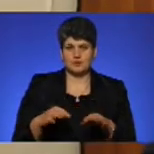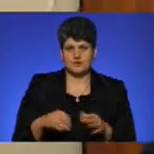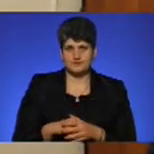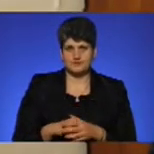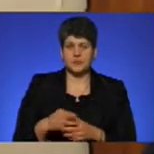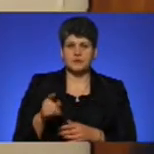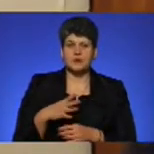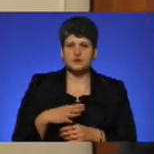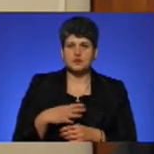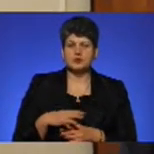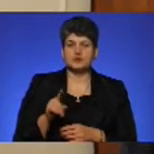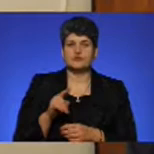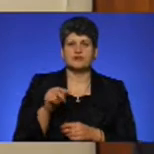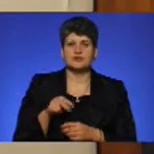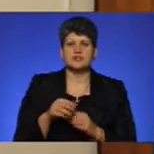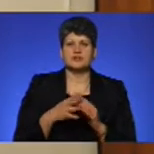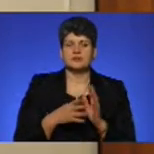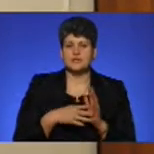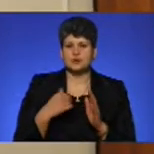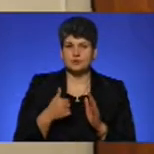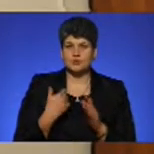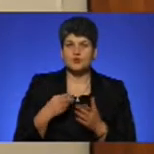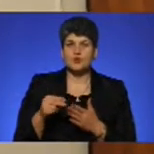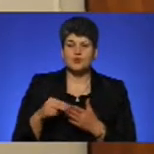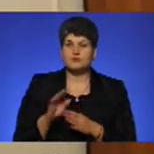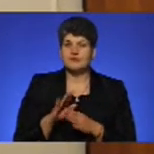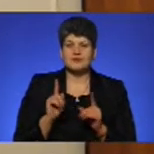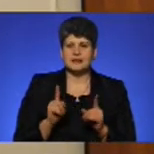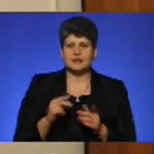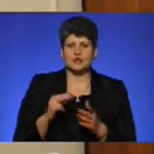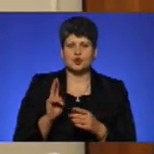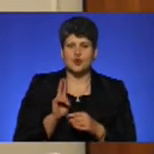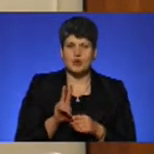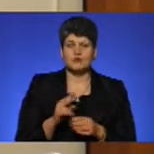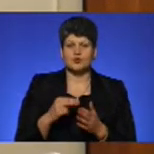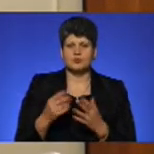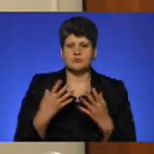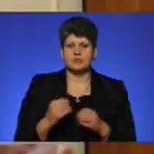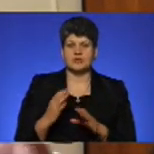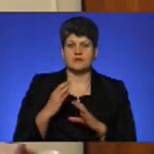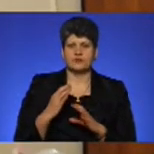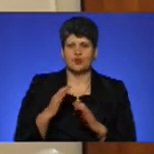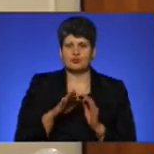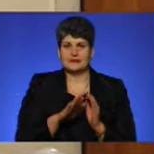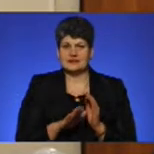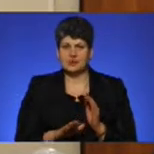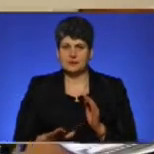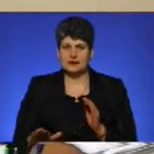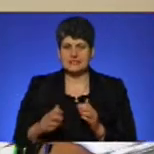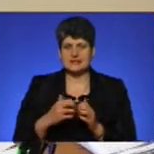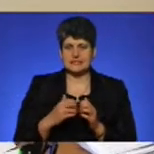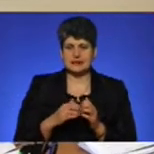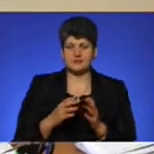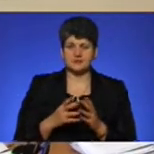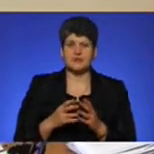очікуємо, що ми в 2019 році закупимо не тільки тролейбуси, а ще й автобуси, низькопідлогові, середньої місцівості.